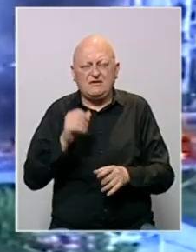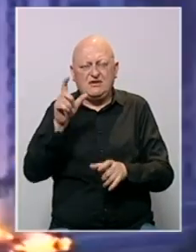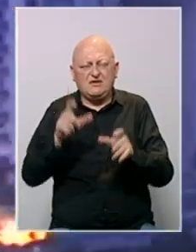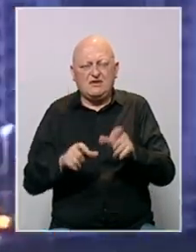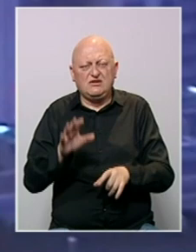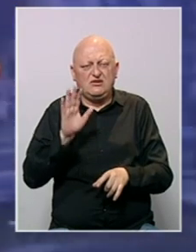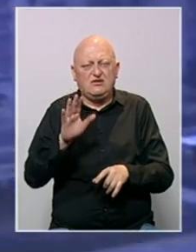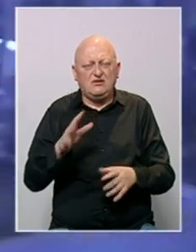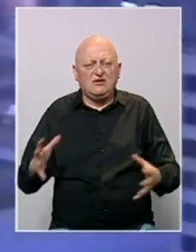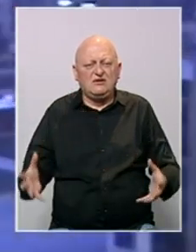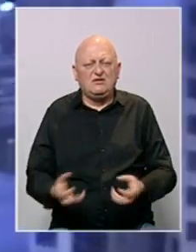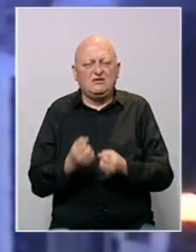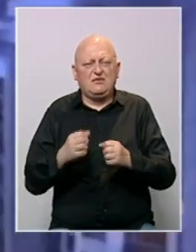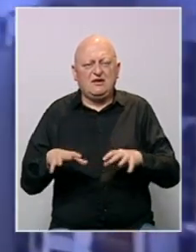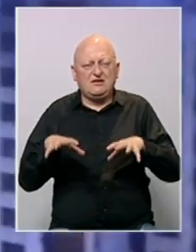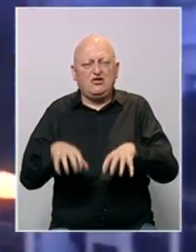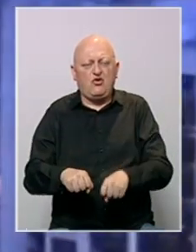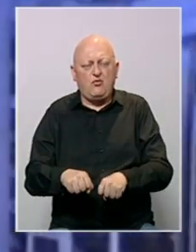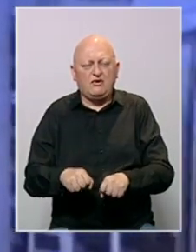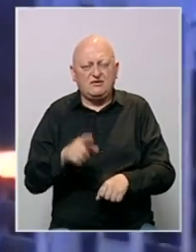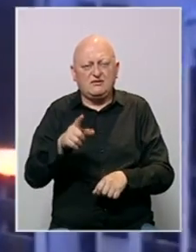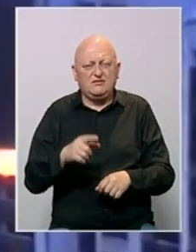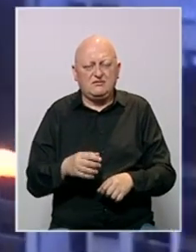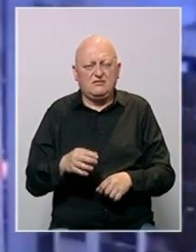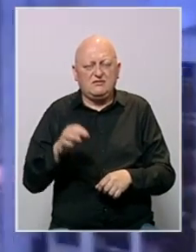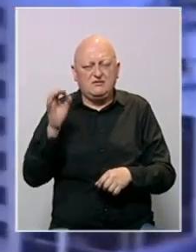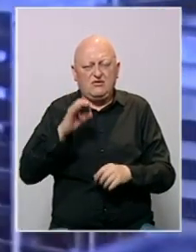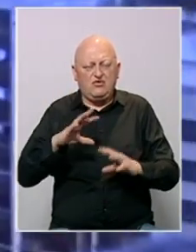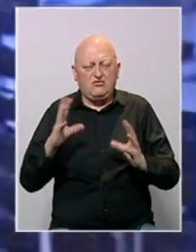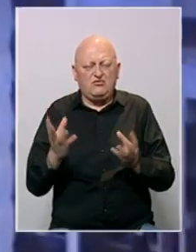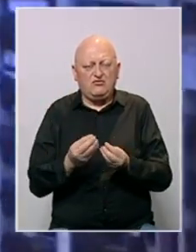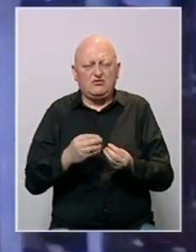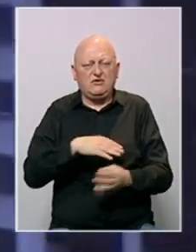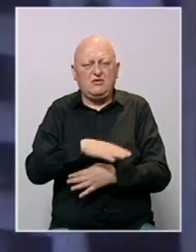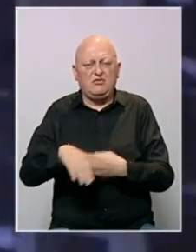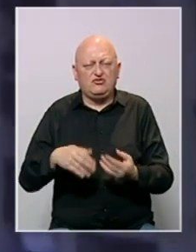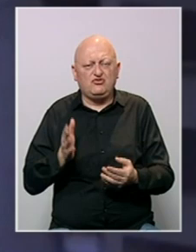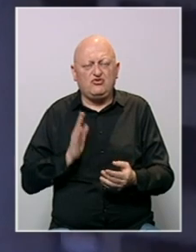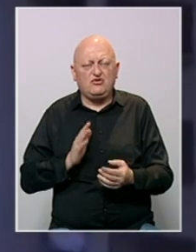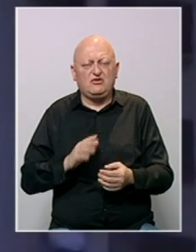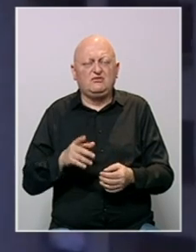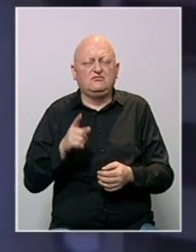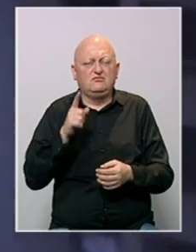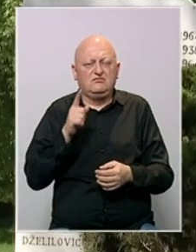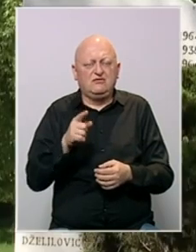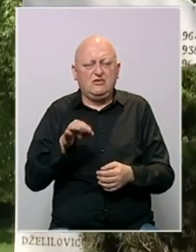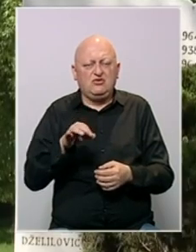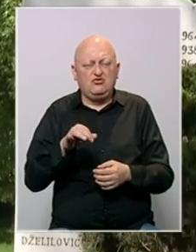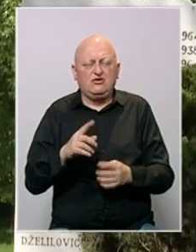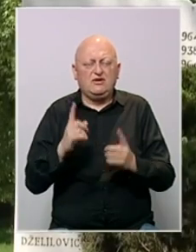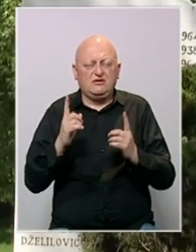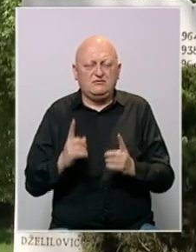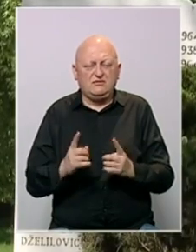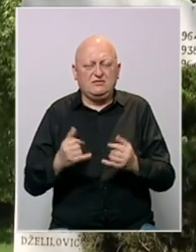nacionalnu pripadnost spasili od okupacije. Taj karakter zajedništva multikulturalnosti i multijetničnosti Tuzla je